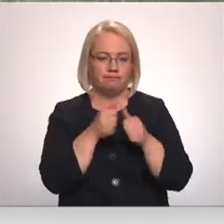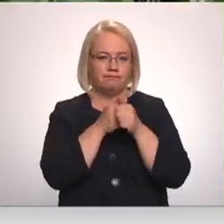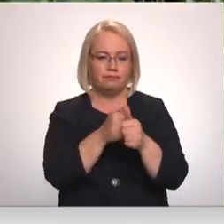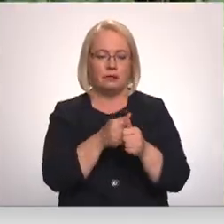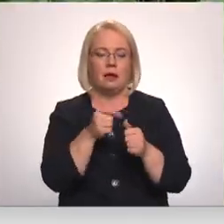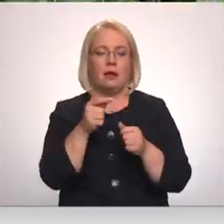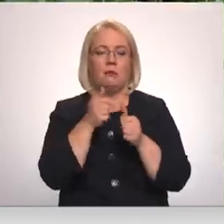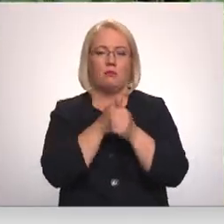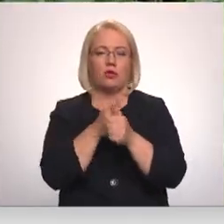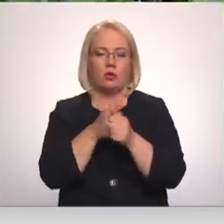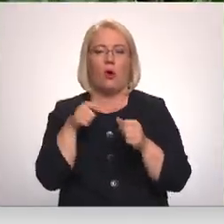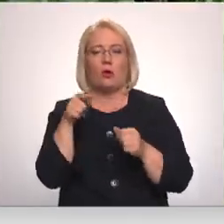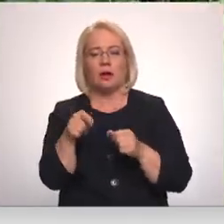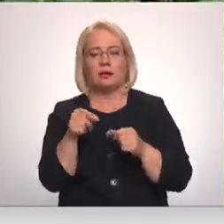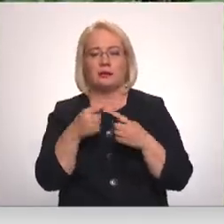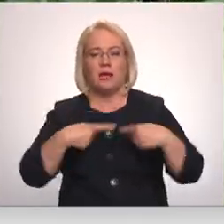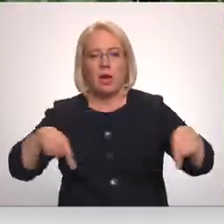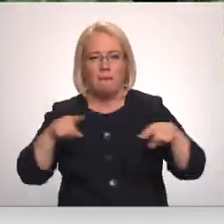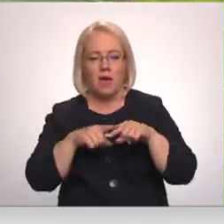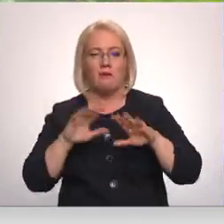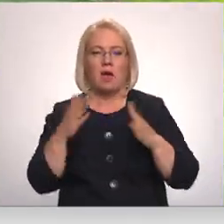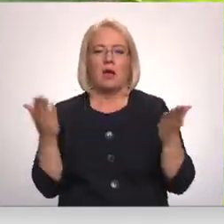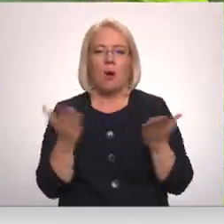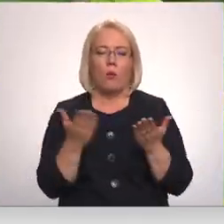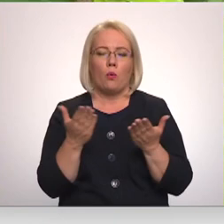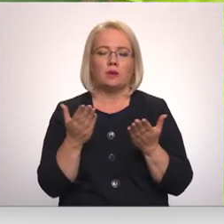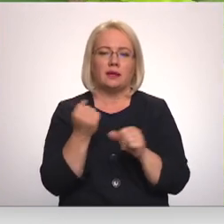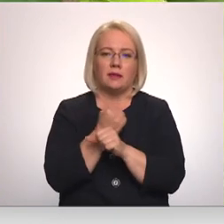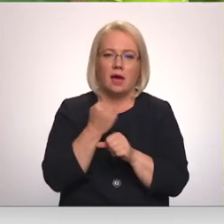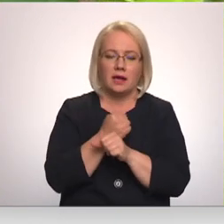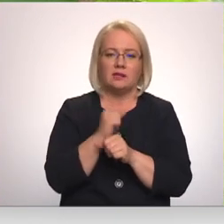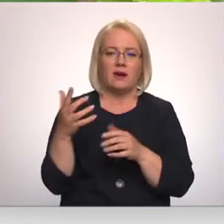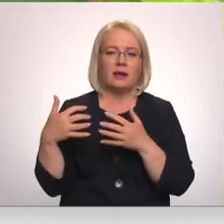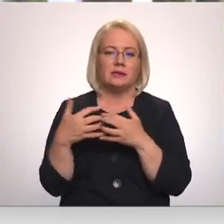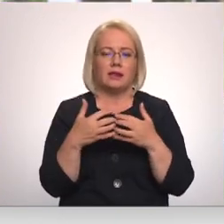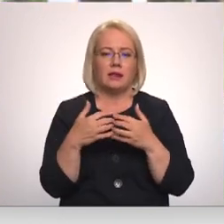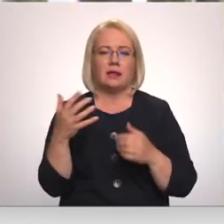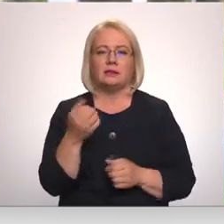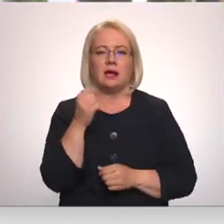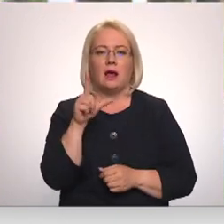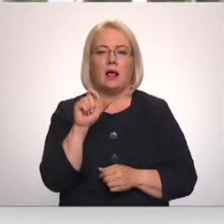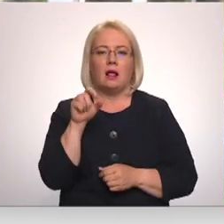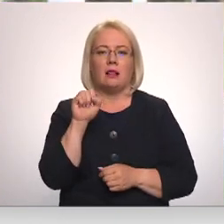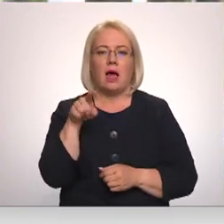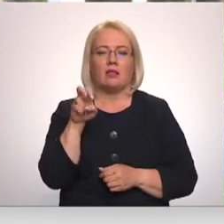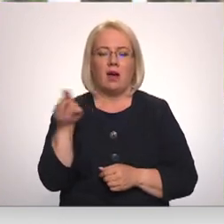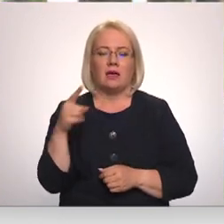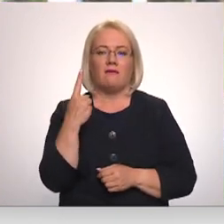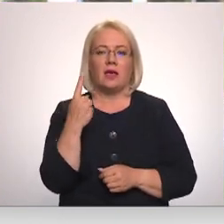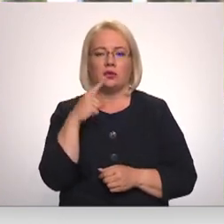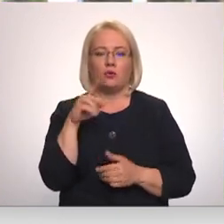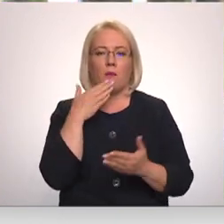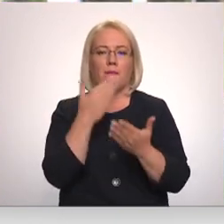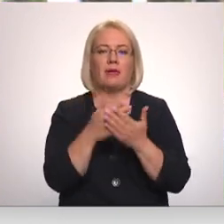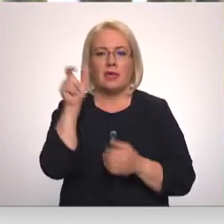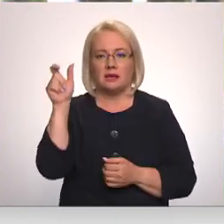tiks veiks monitorings, vai tiek vispār kaut kādas darbības veiktas, lai apkarošu šo Latvāni. Viens no pieteicējiem cīnās jau vairāk uz